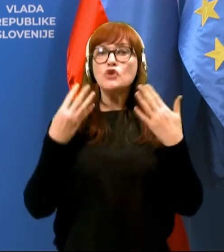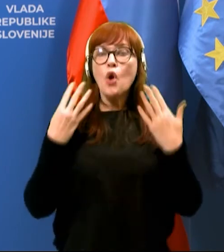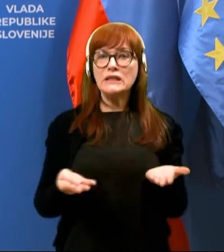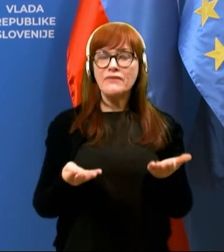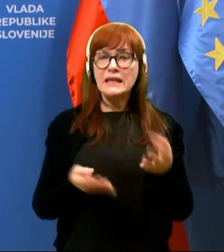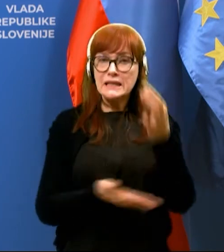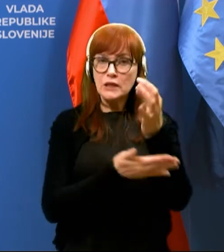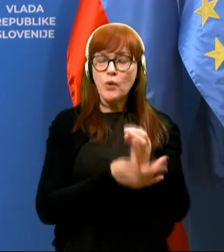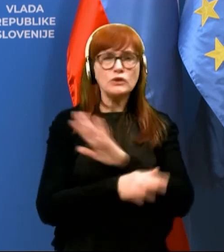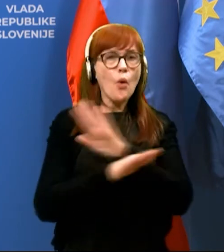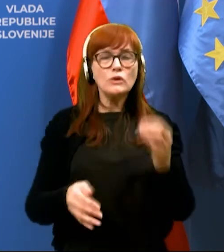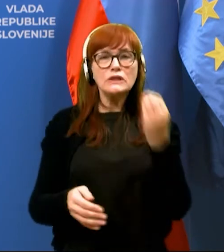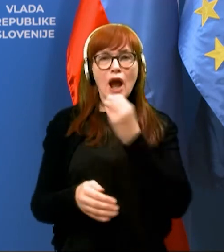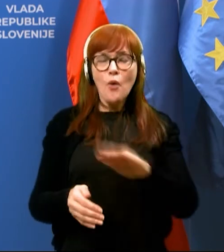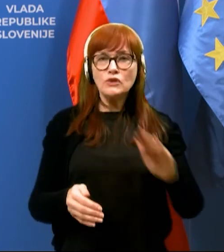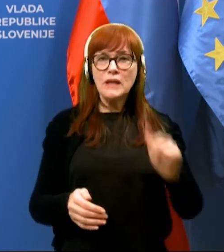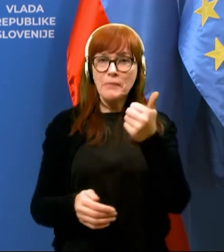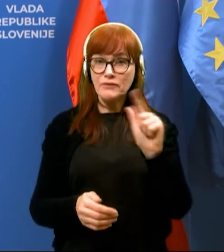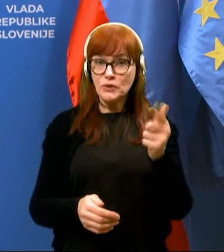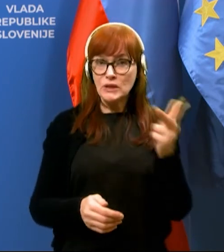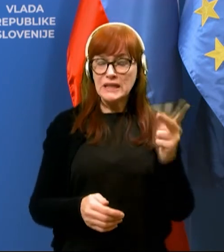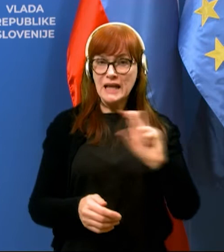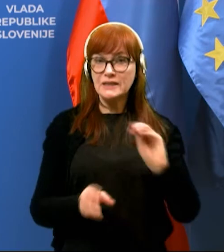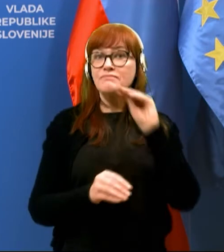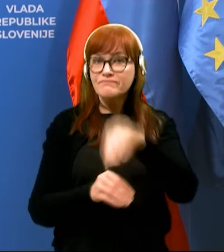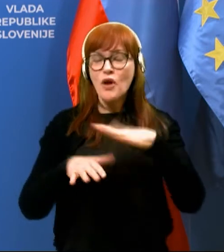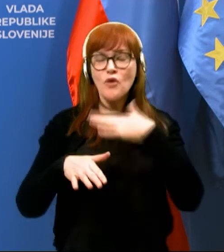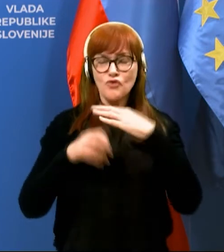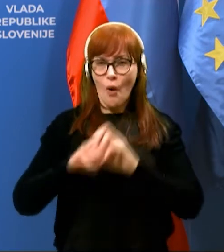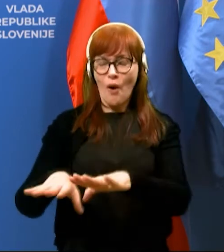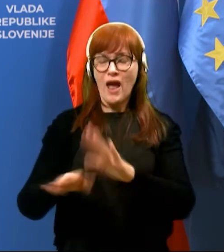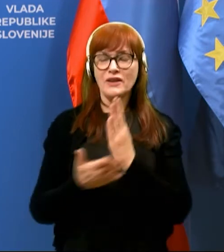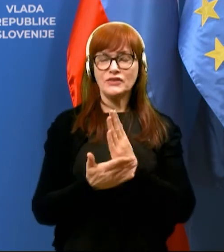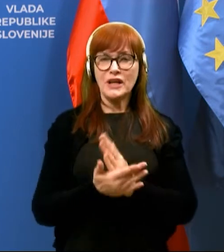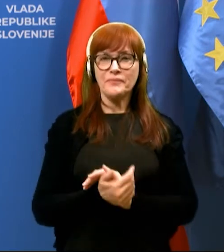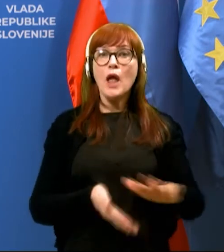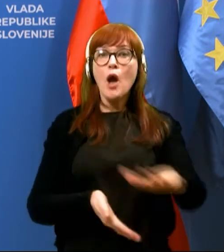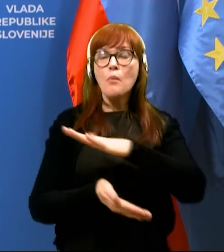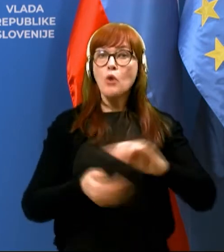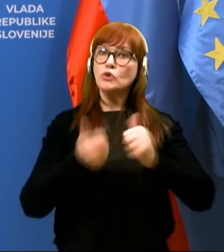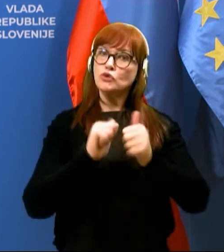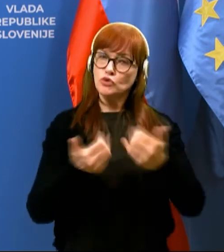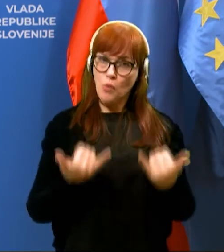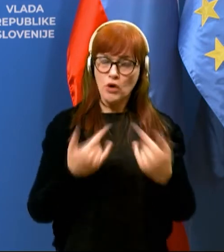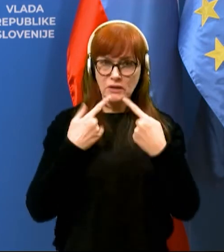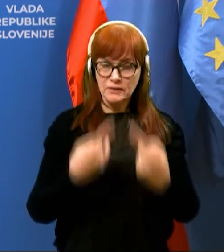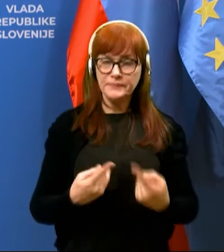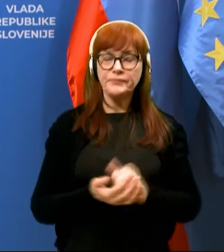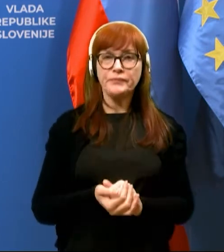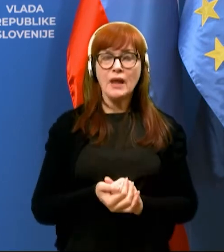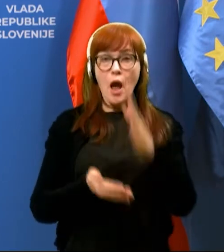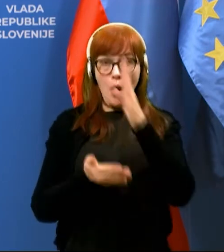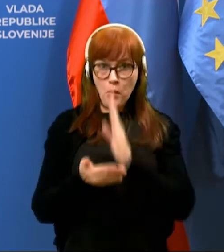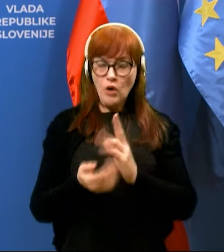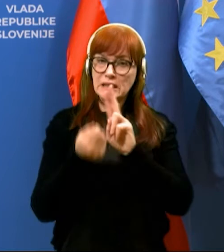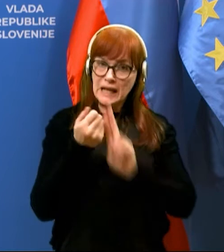% vseh učencev prve trijade v šolah na področju športa. Od